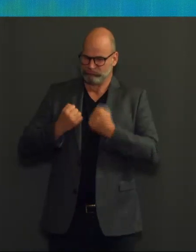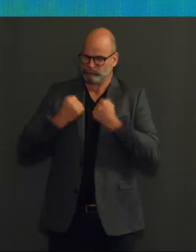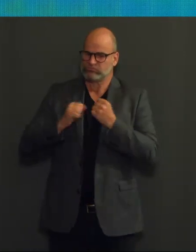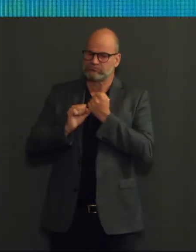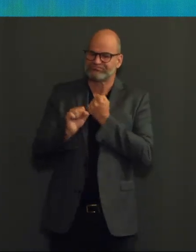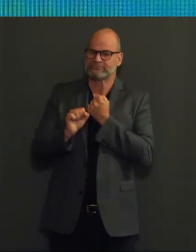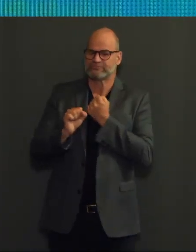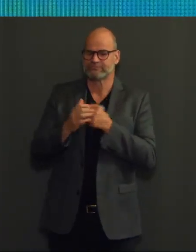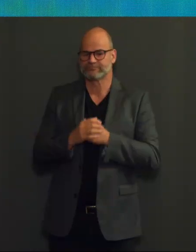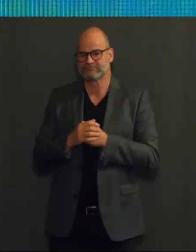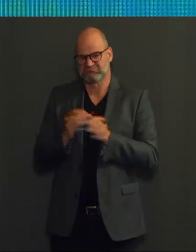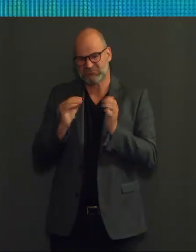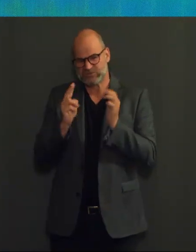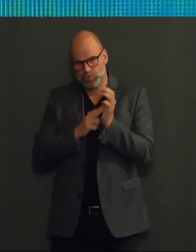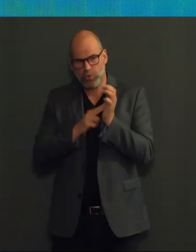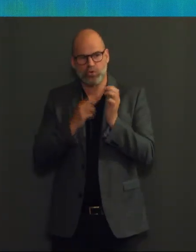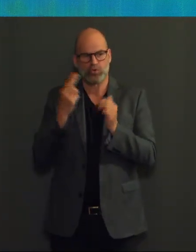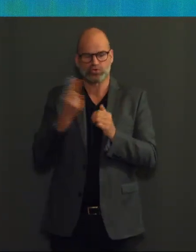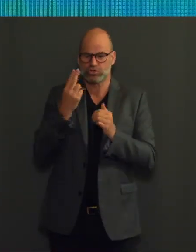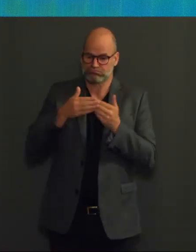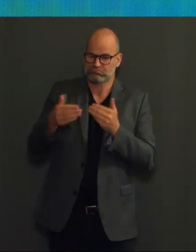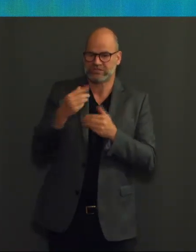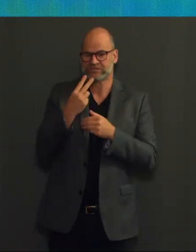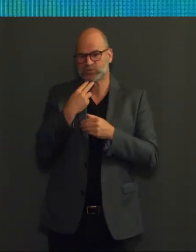eerste weken na uw eerste inhending.